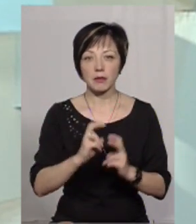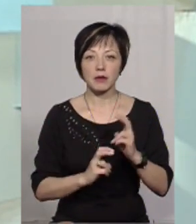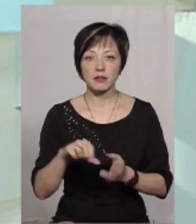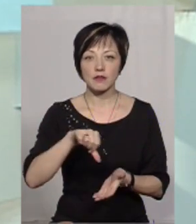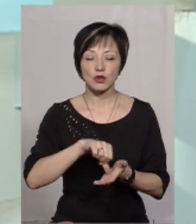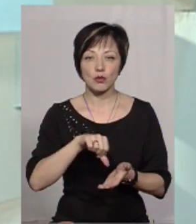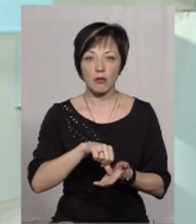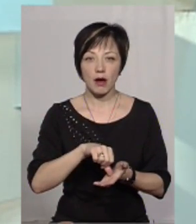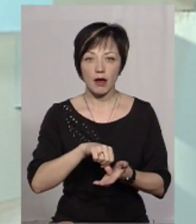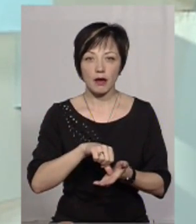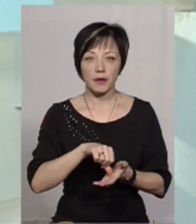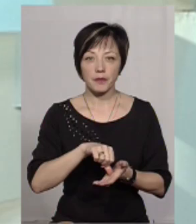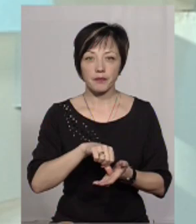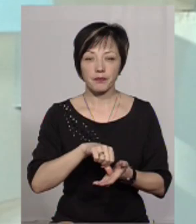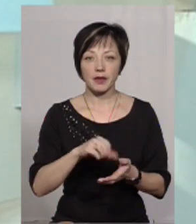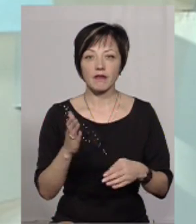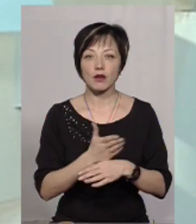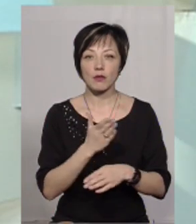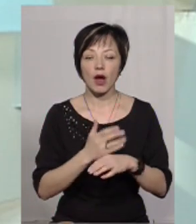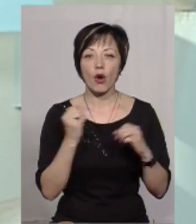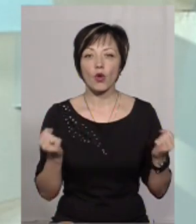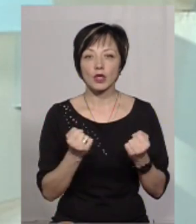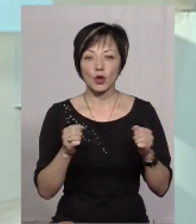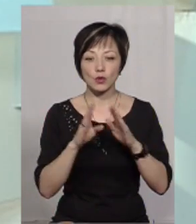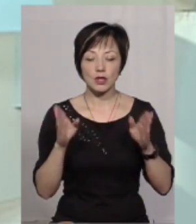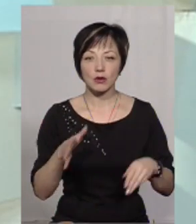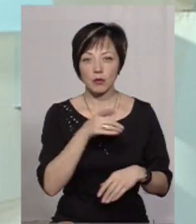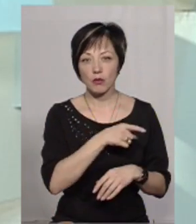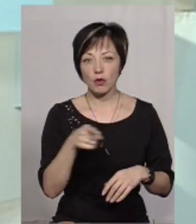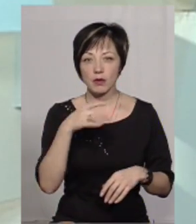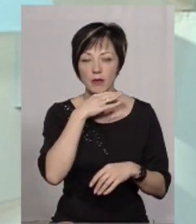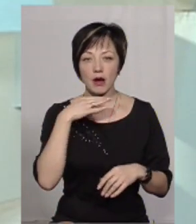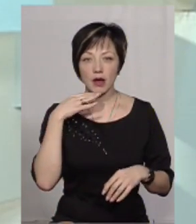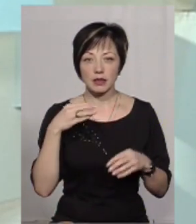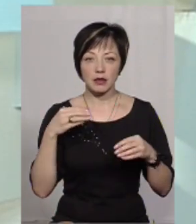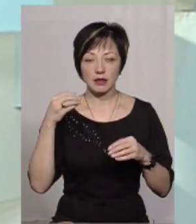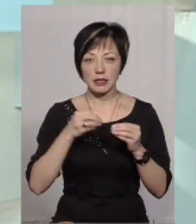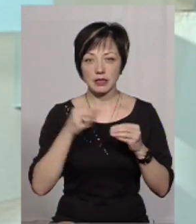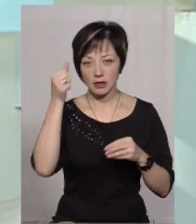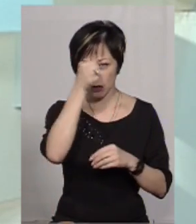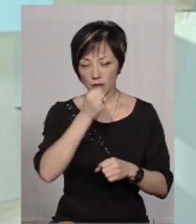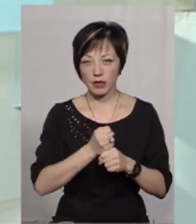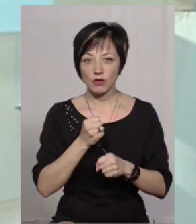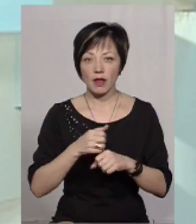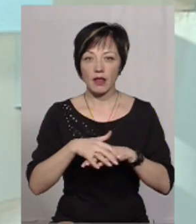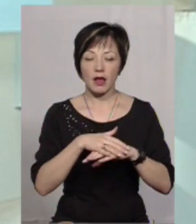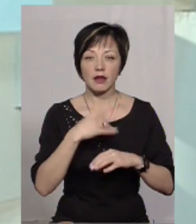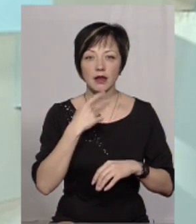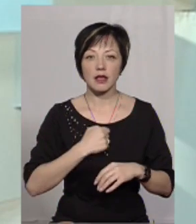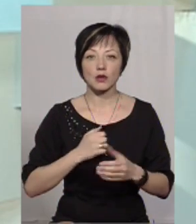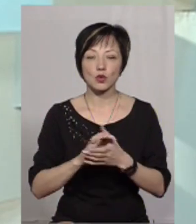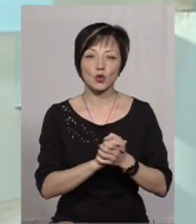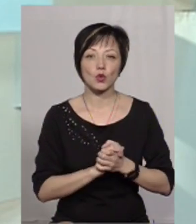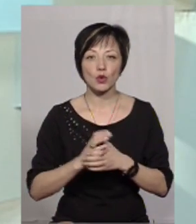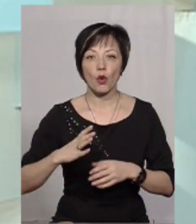виробляє холодильні установки, яке протягом багатьох десятиліт працювало на ринок Радянського Союзу